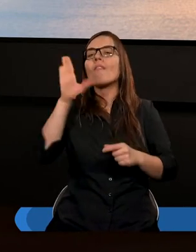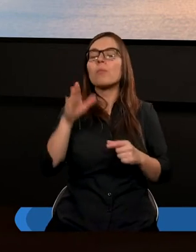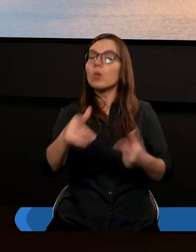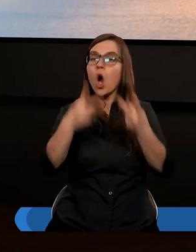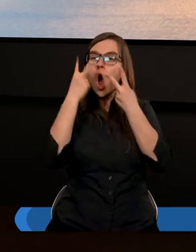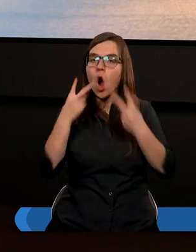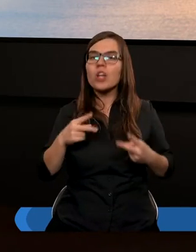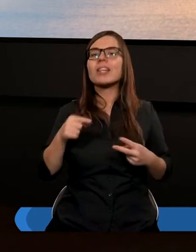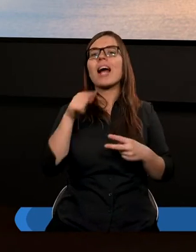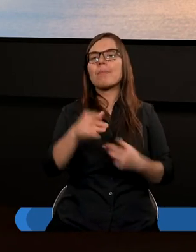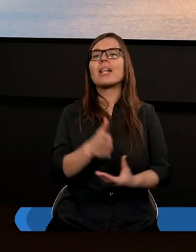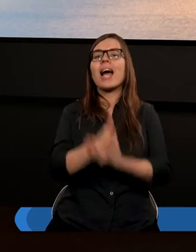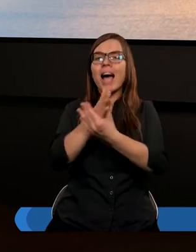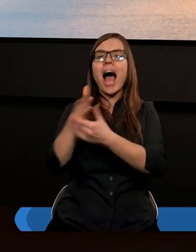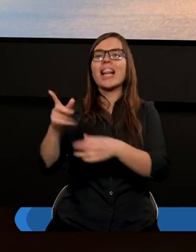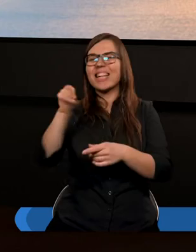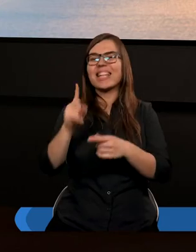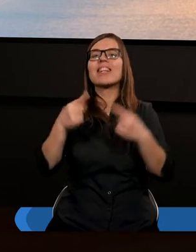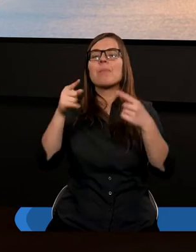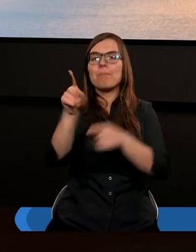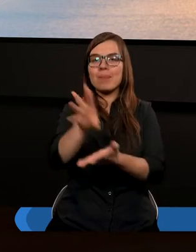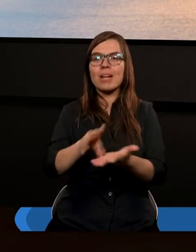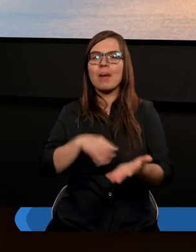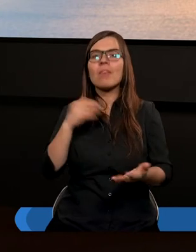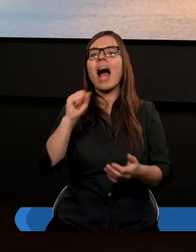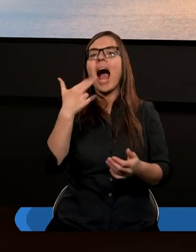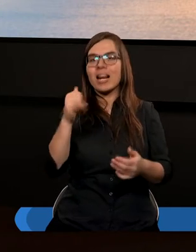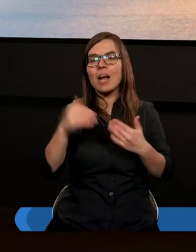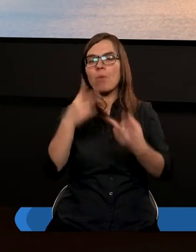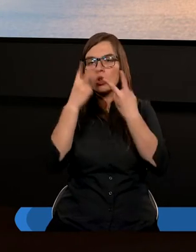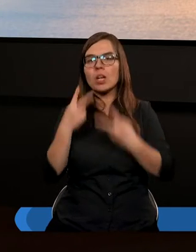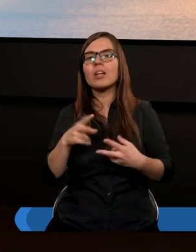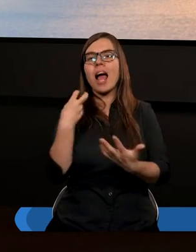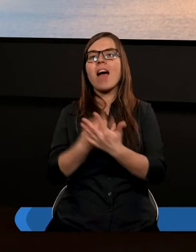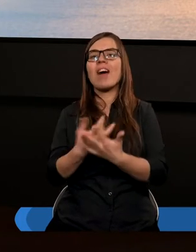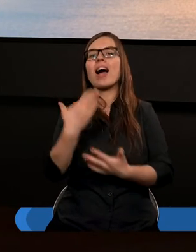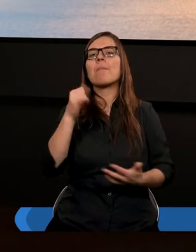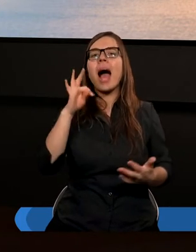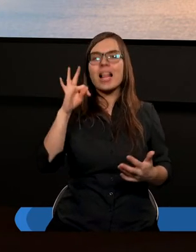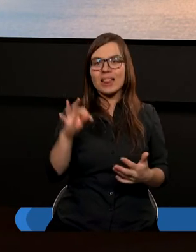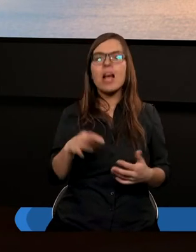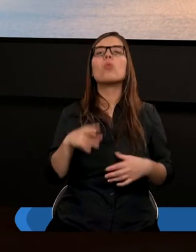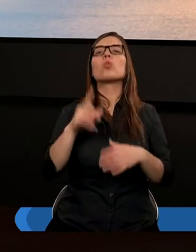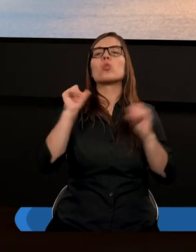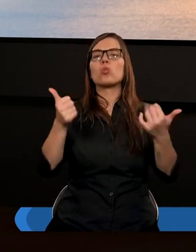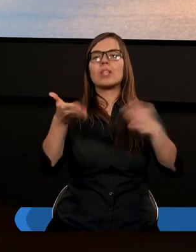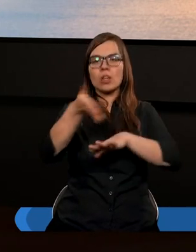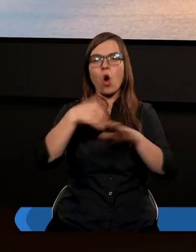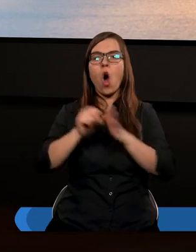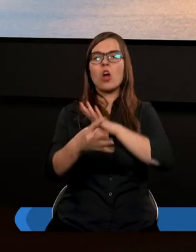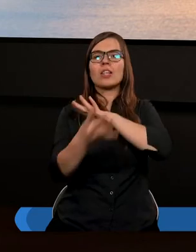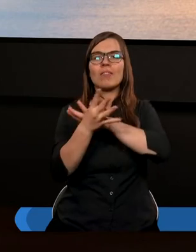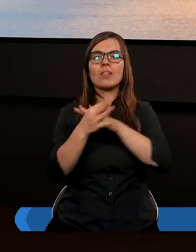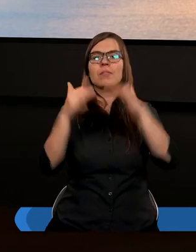Może odczytajmy te wiersze. Może Ania odczyta Ewangelia Mateusza, szósty rozdział od